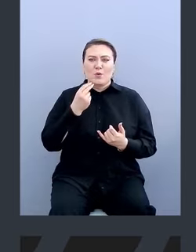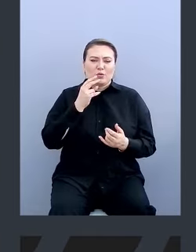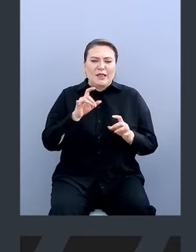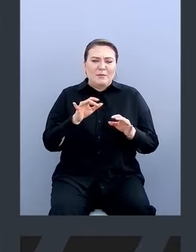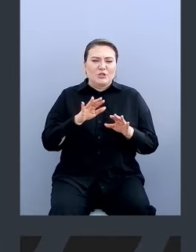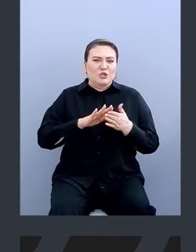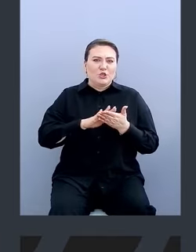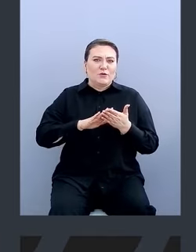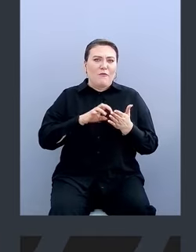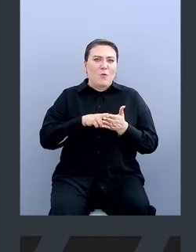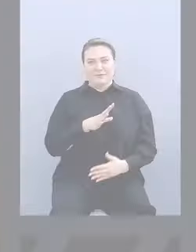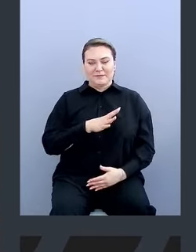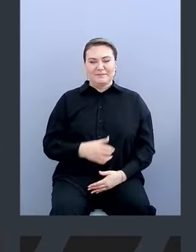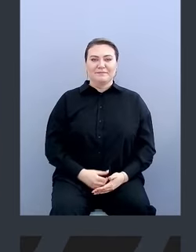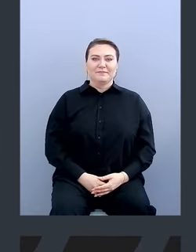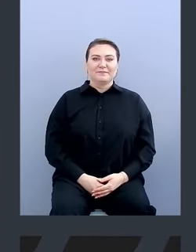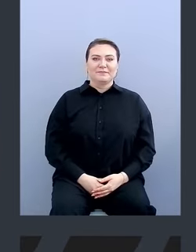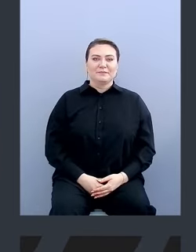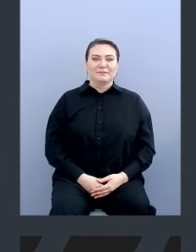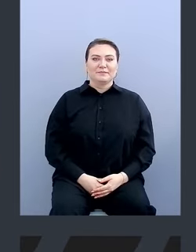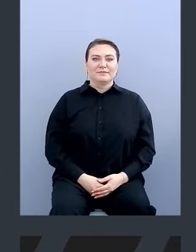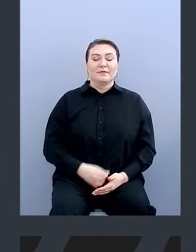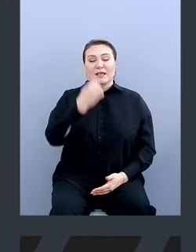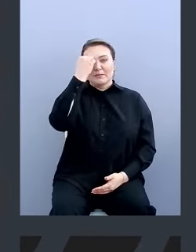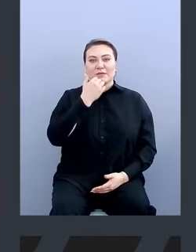Не пишите ничего в почте такого, и будет вам… Спасибо, ребята. Спасибо большое, Илья.